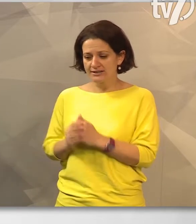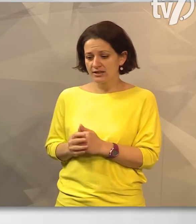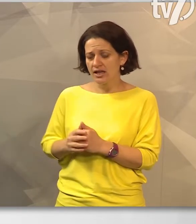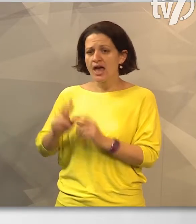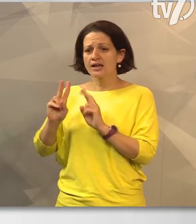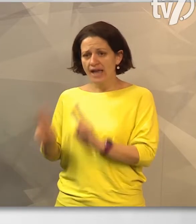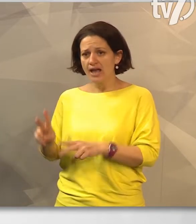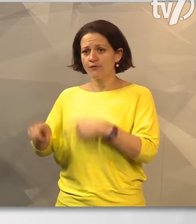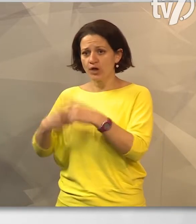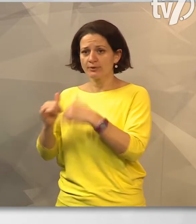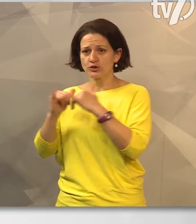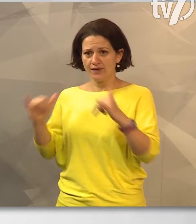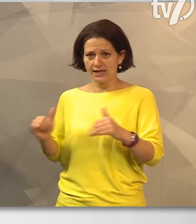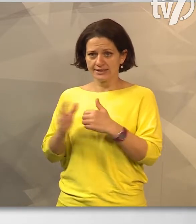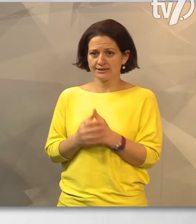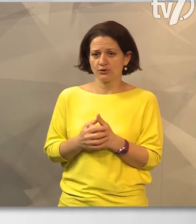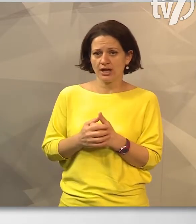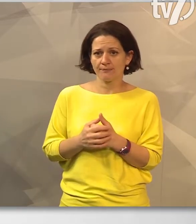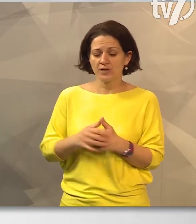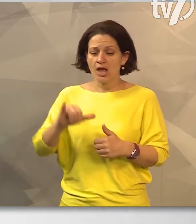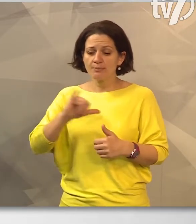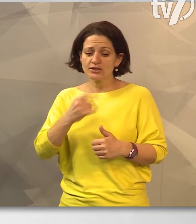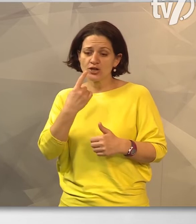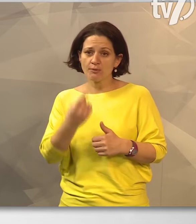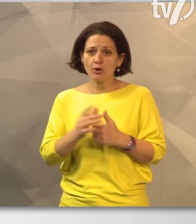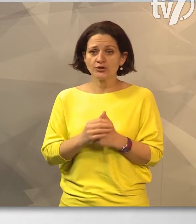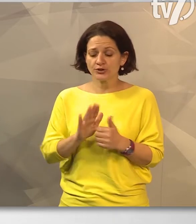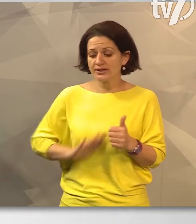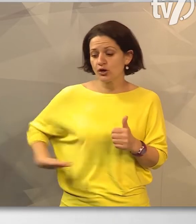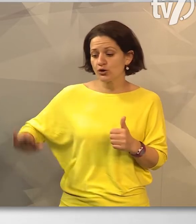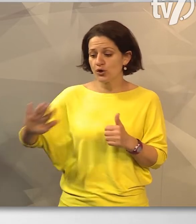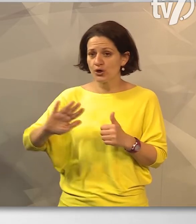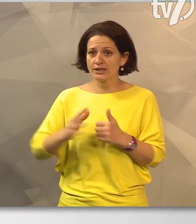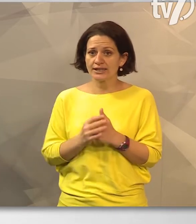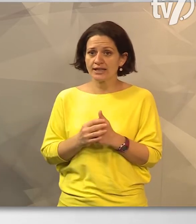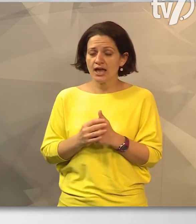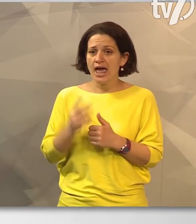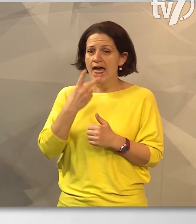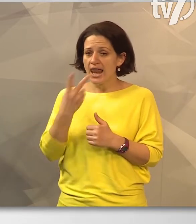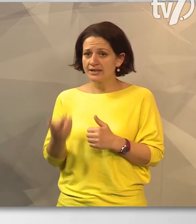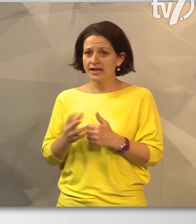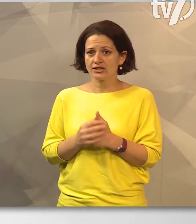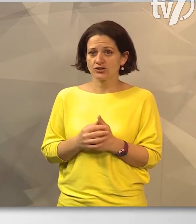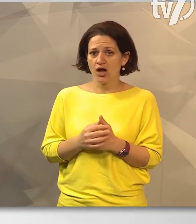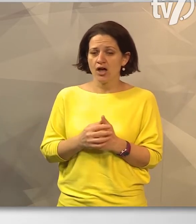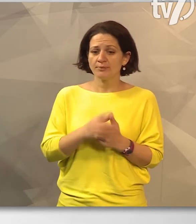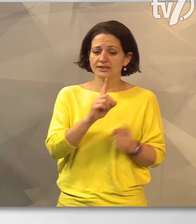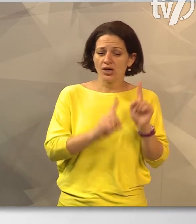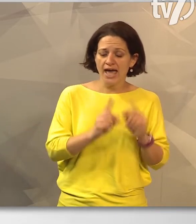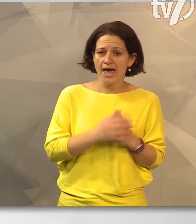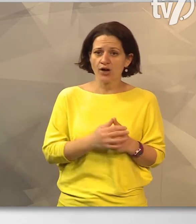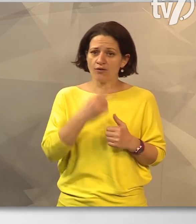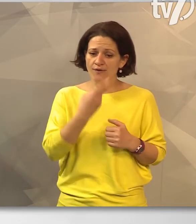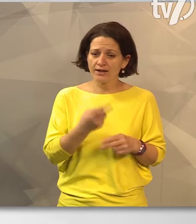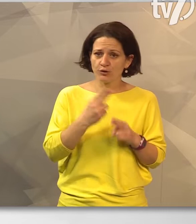annak folyamatos fejlesztése. Biztorságosan mondható ennek a környéknek az egészségügyi ellátása, mind a járó